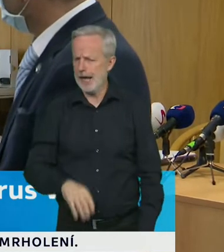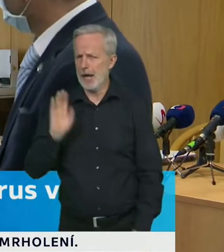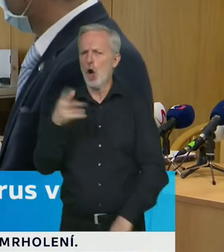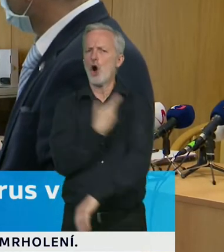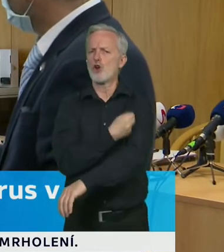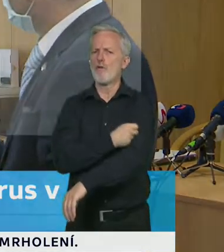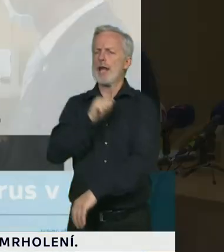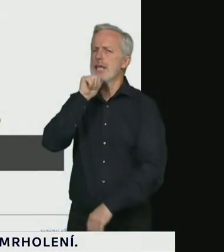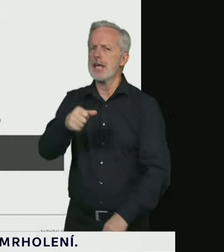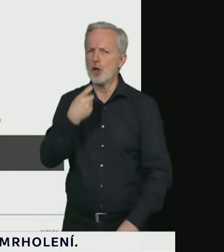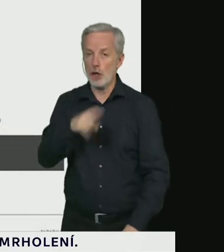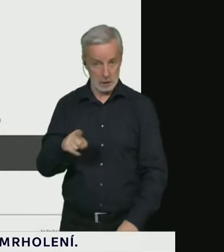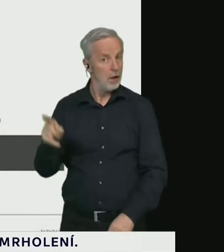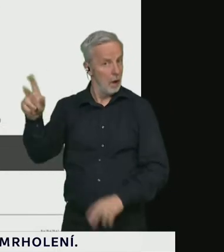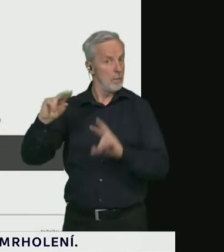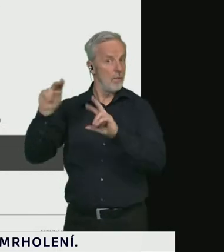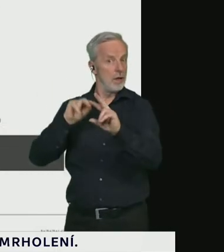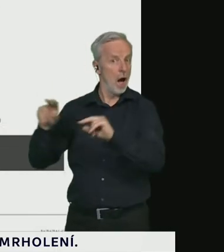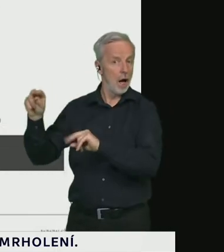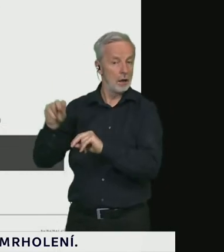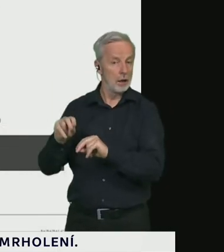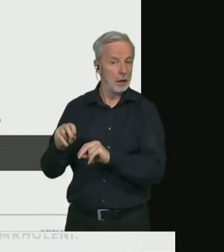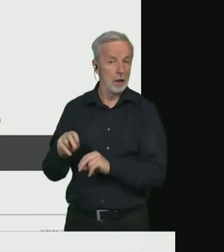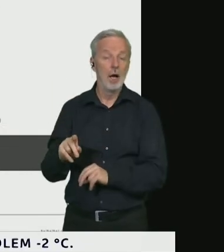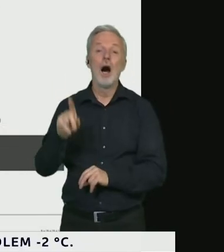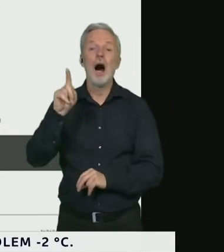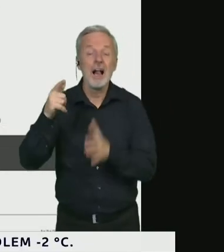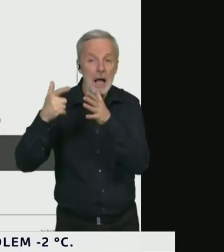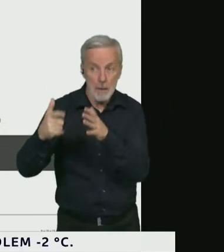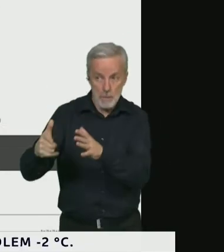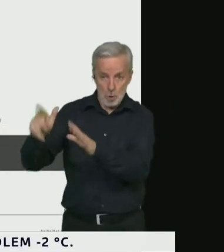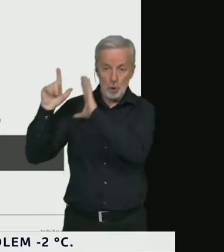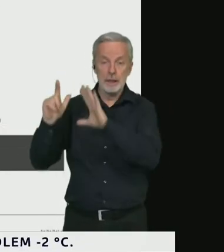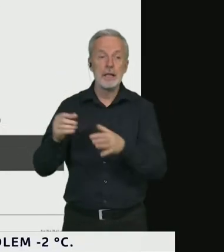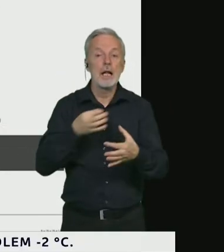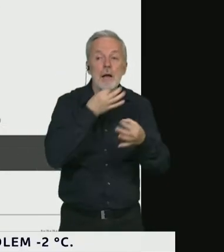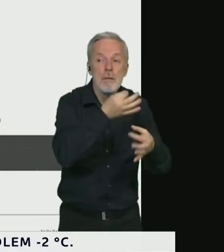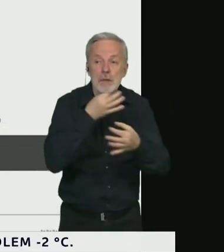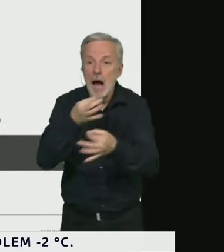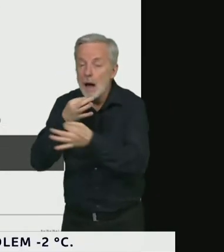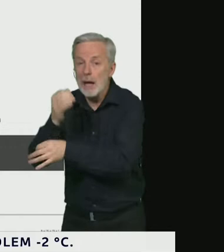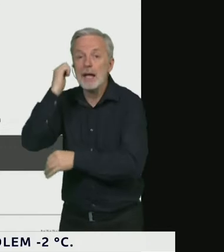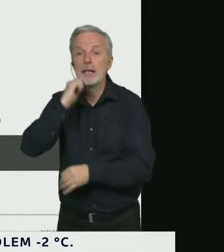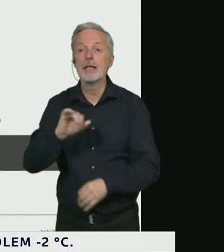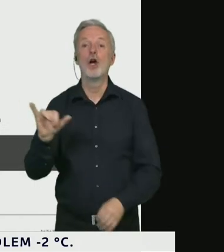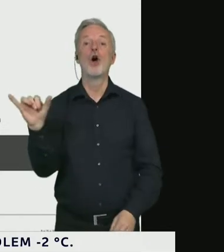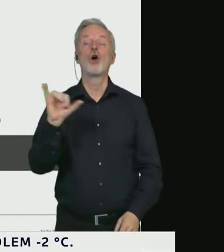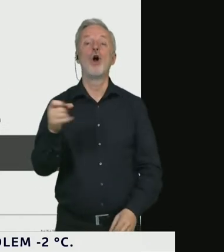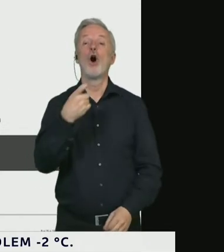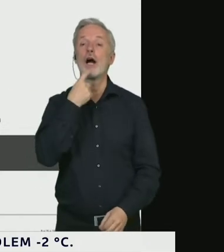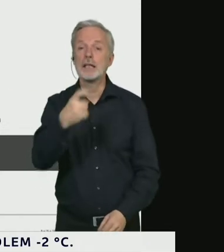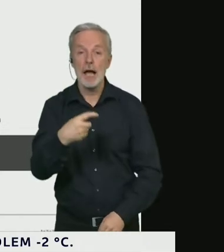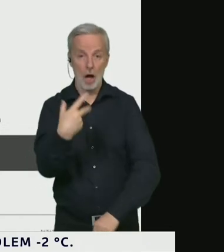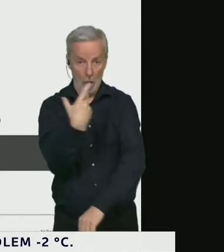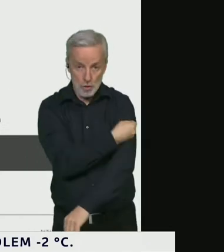byla tento průzkum minulý týden udělán, tak v podstatě 40% osob už nyní